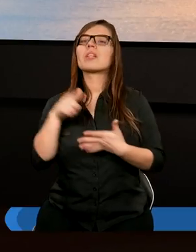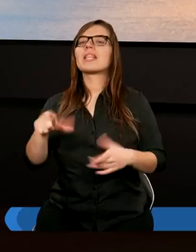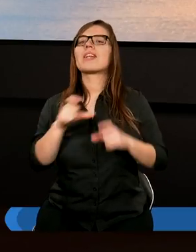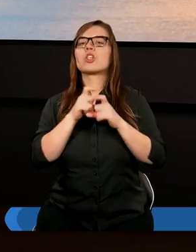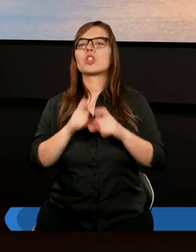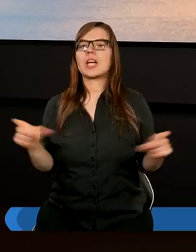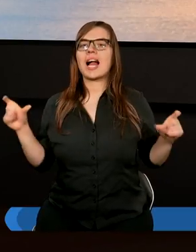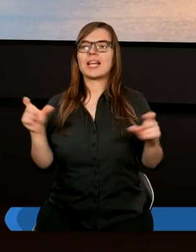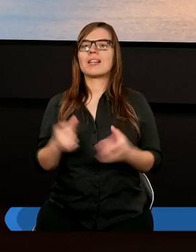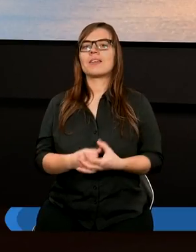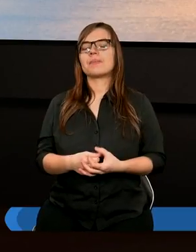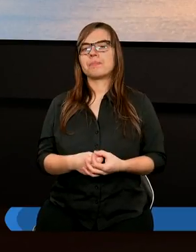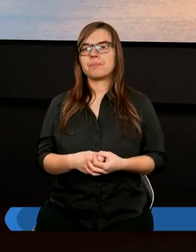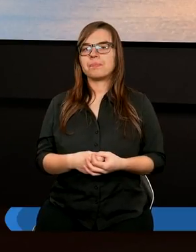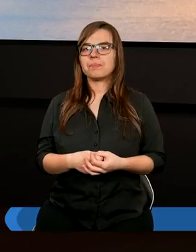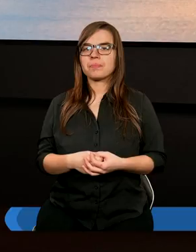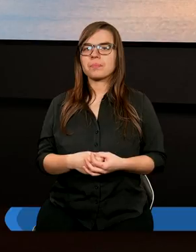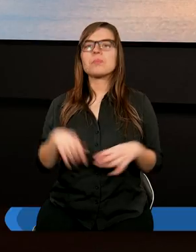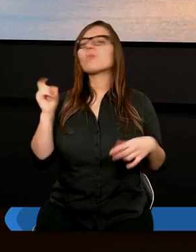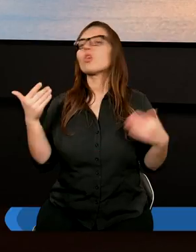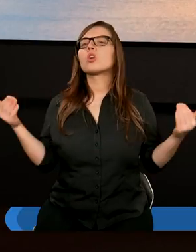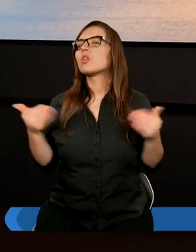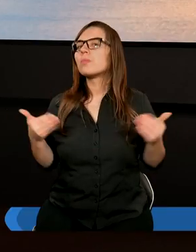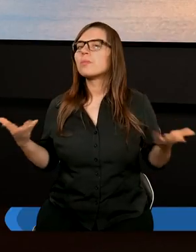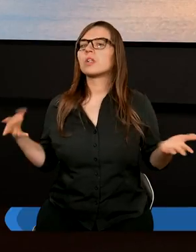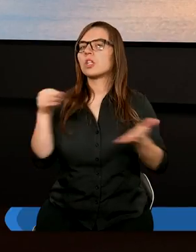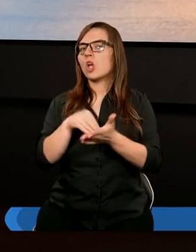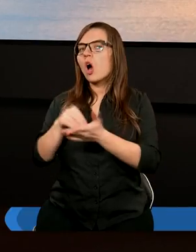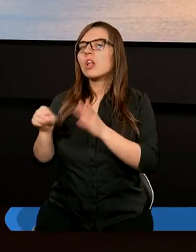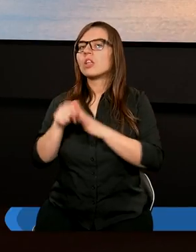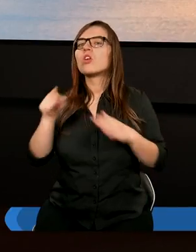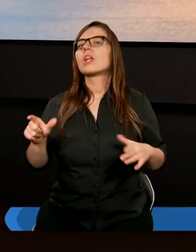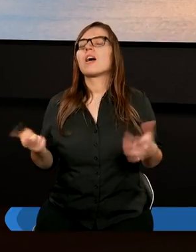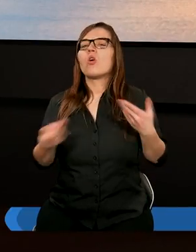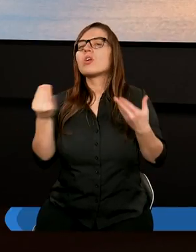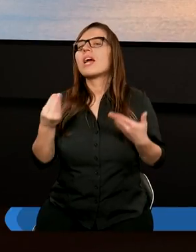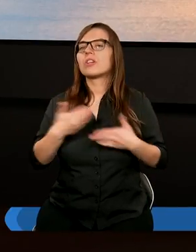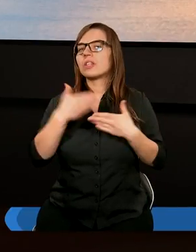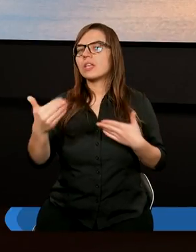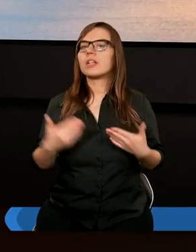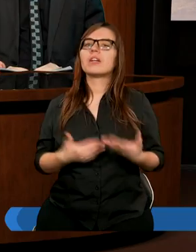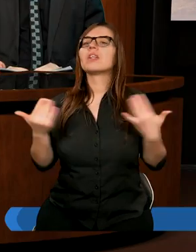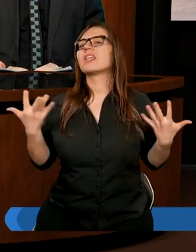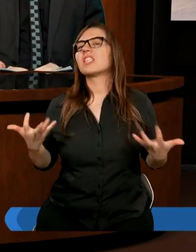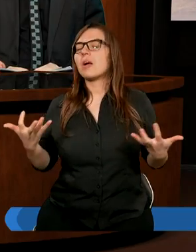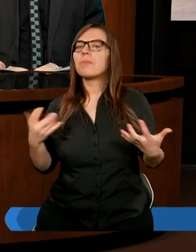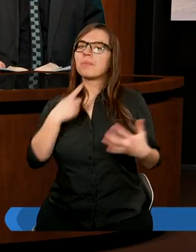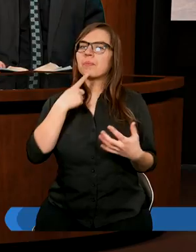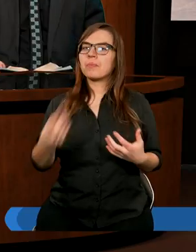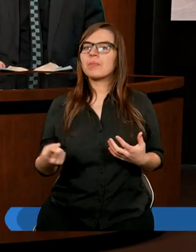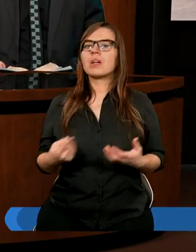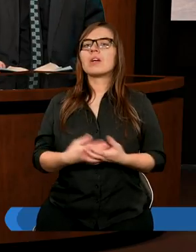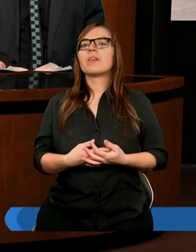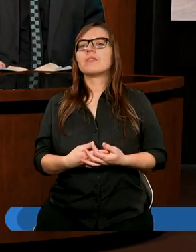ten czas. Co możemy dodać do tego jeszcze? Ja chciałbym powiedzieć, że